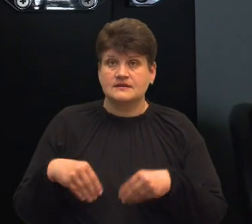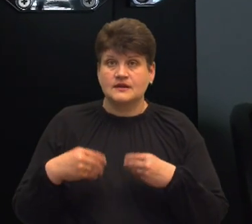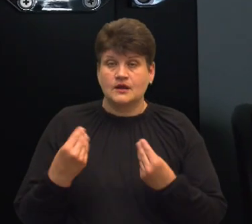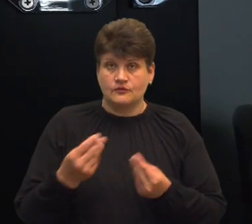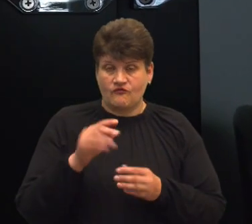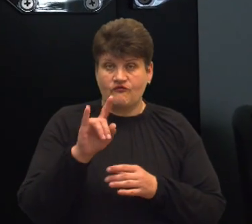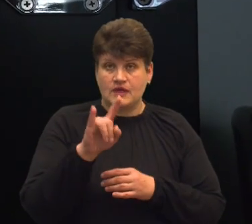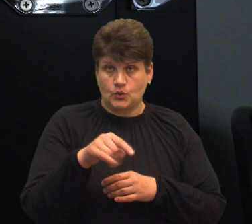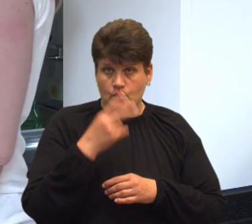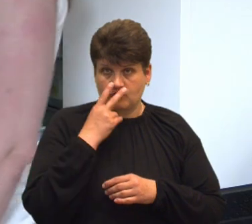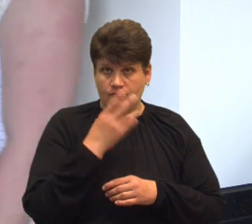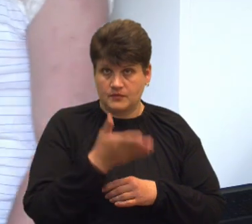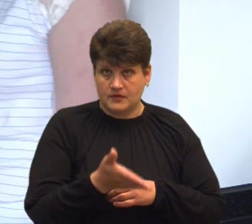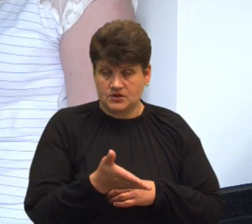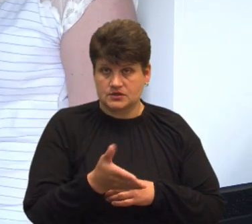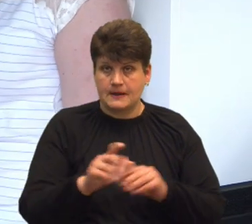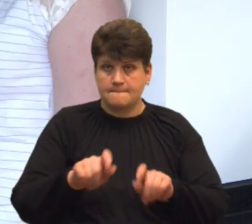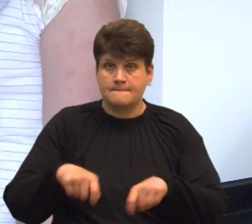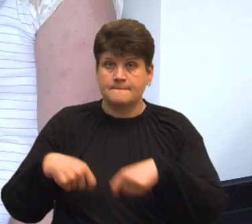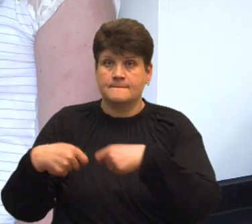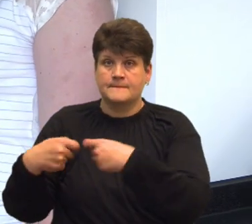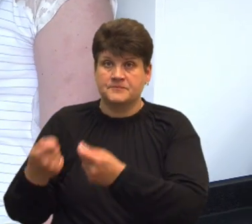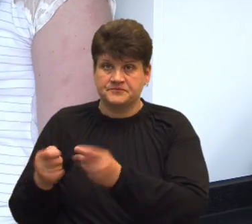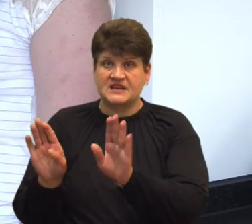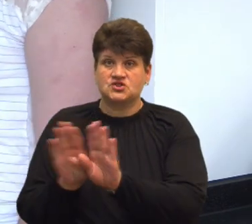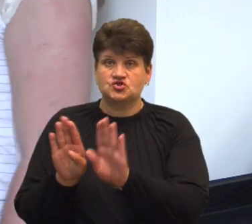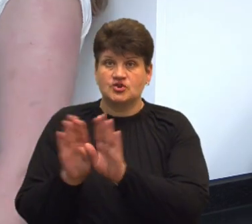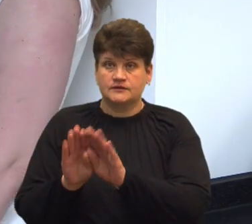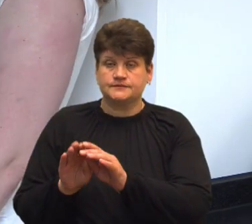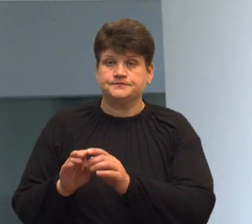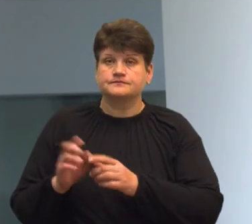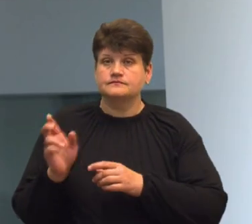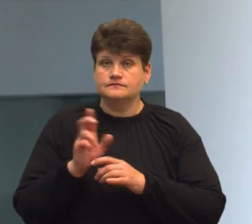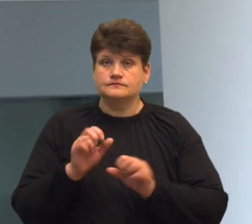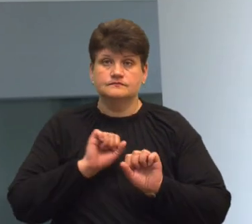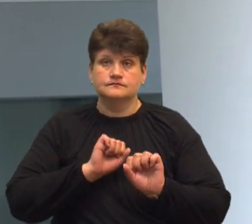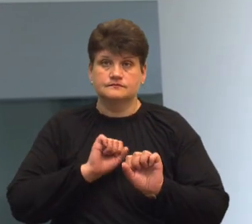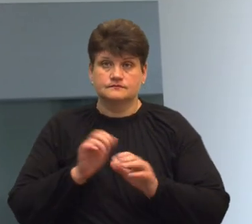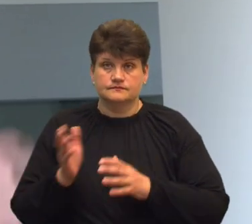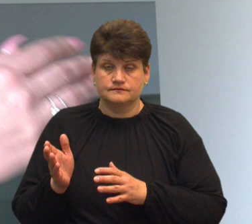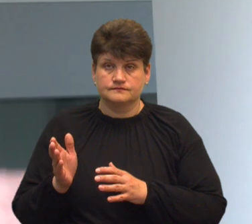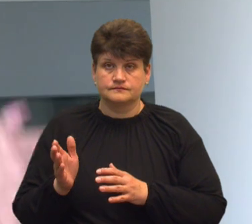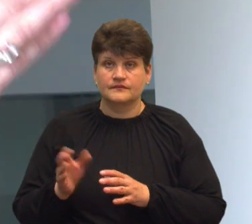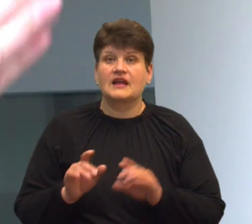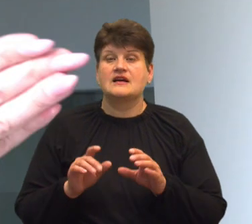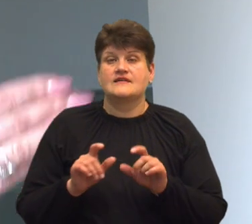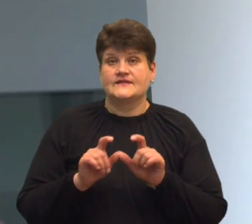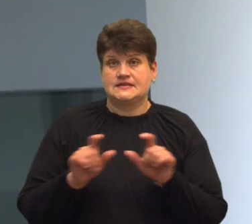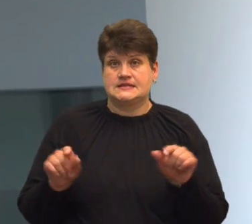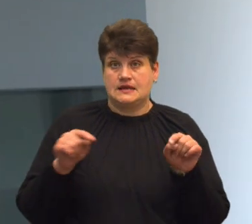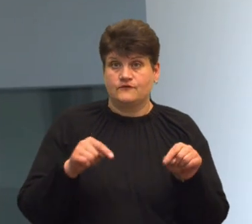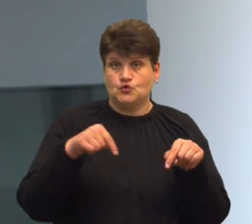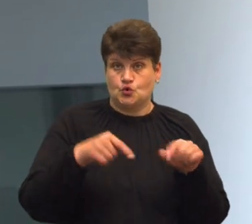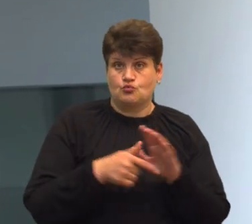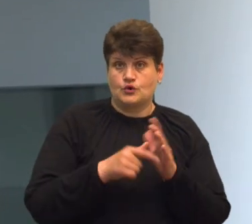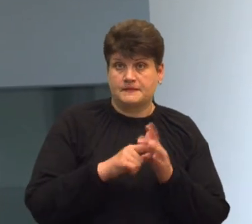бачите попереду мене, і зразу же передається в шафи біологічної безпеки другого типу. Взагалі в станції, як в цьому кабінеті, так і